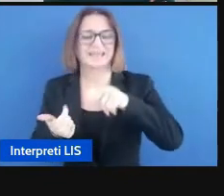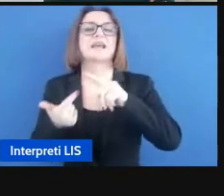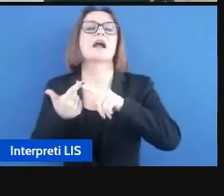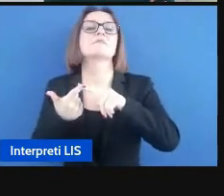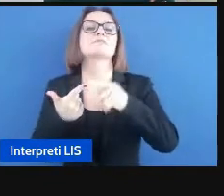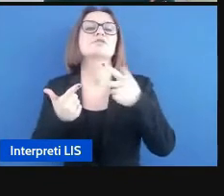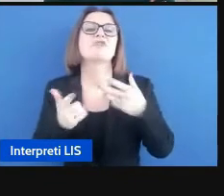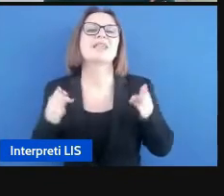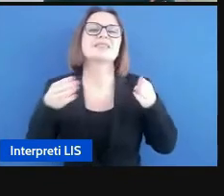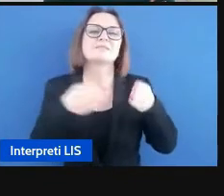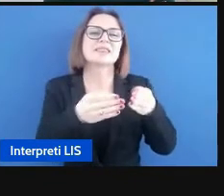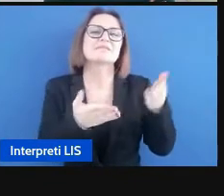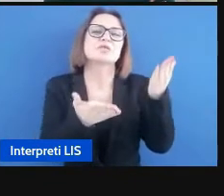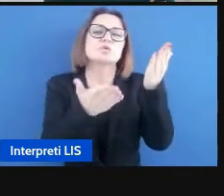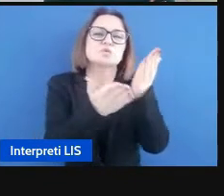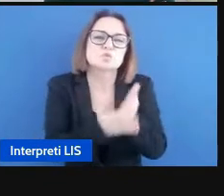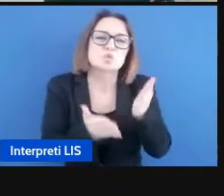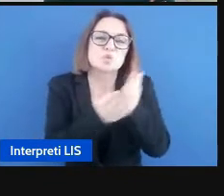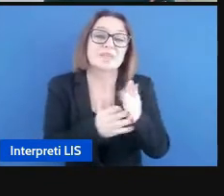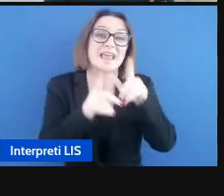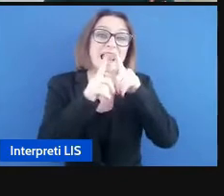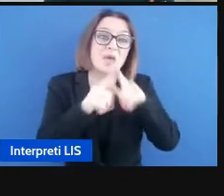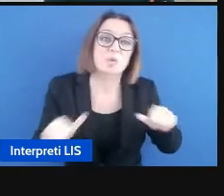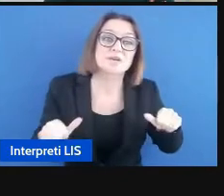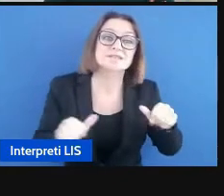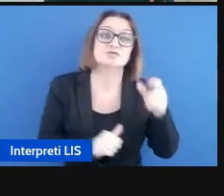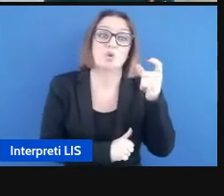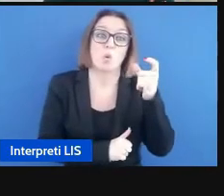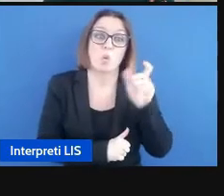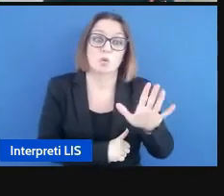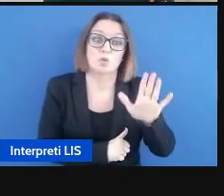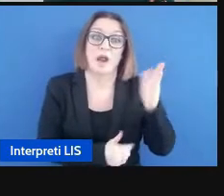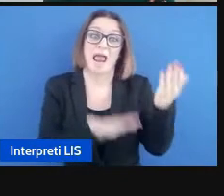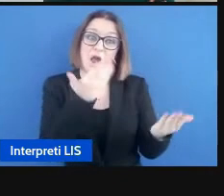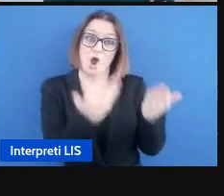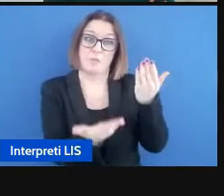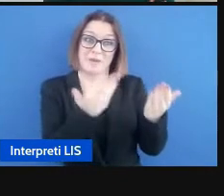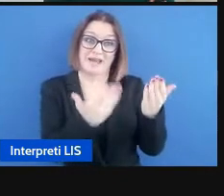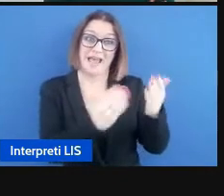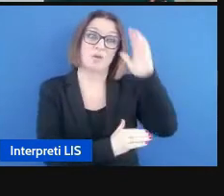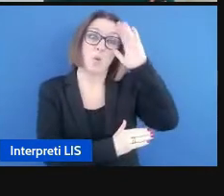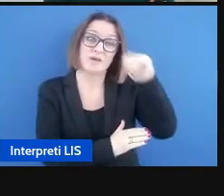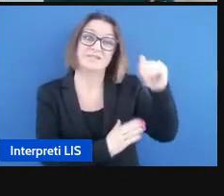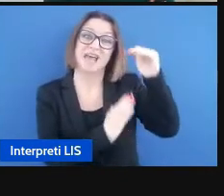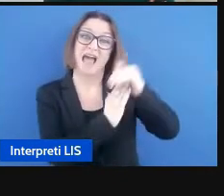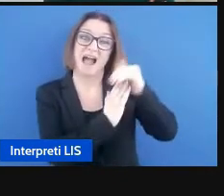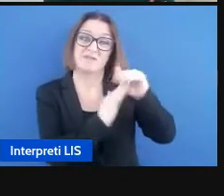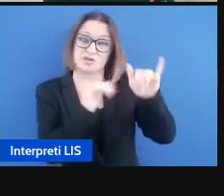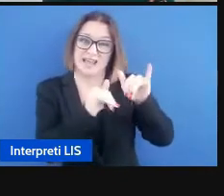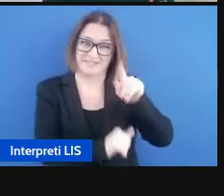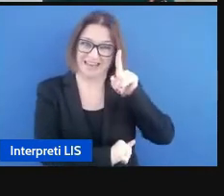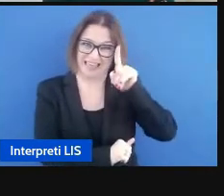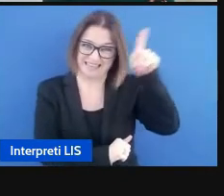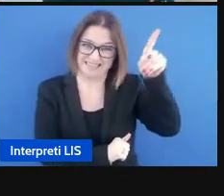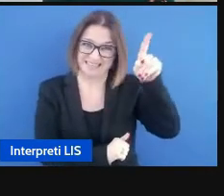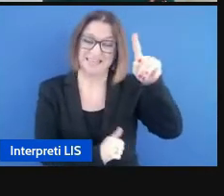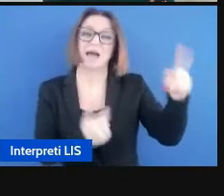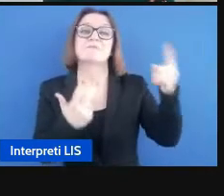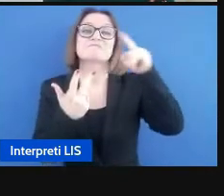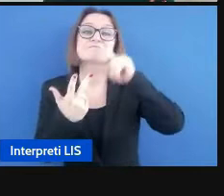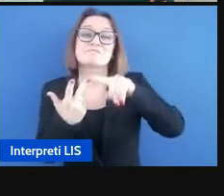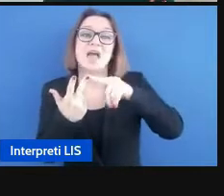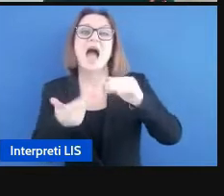dipartimento di studi linguistici e culturali comparati dell'università caffoscari di venezia e l